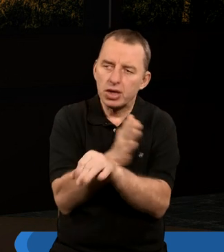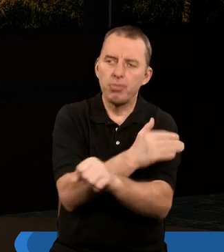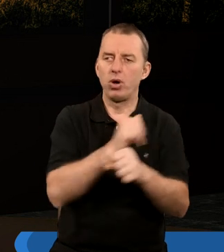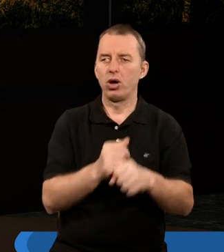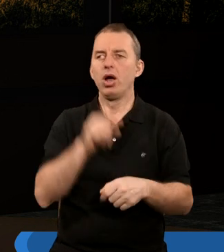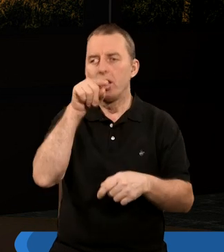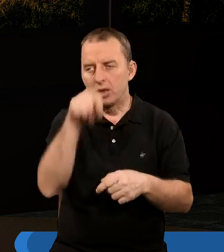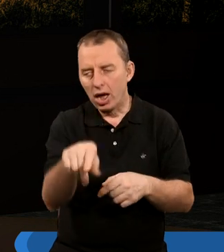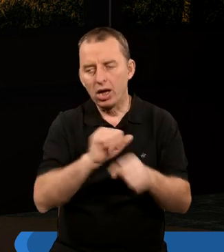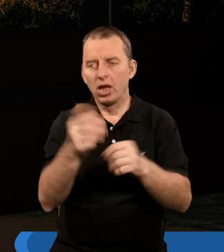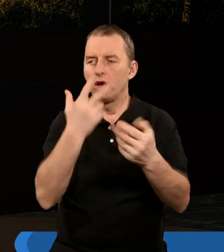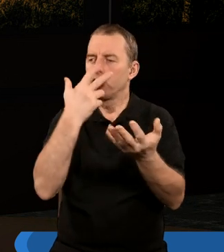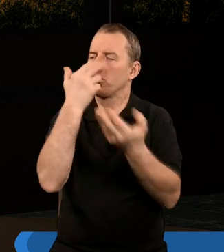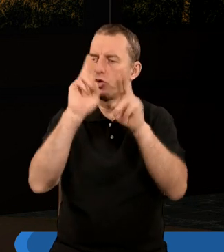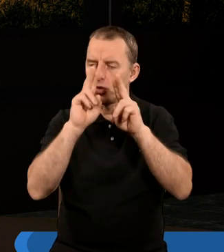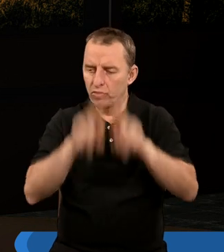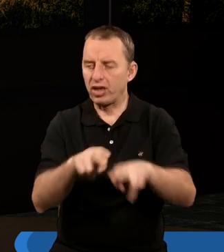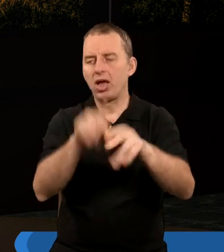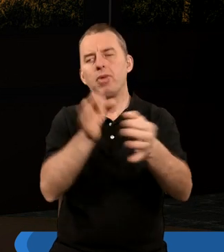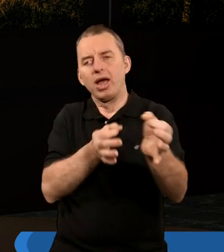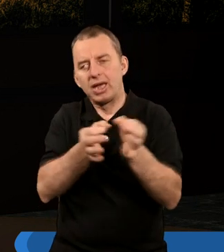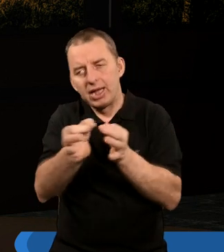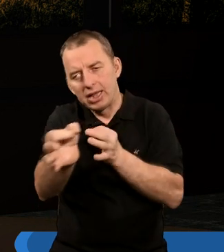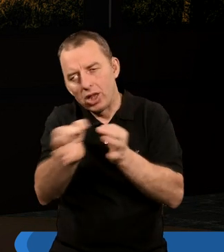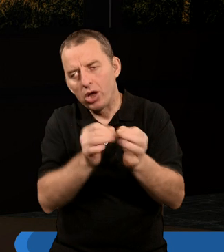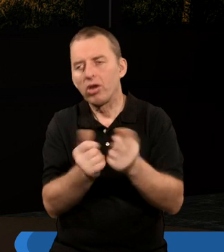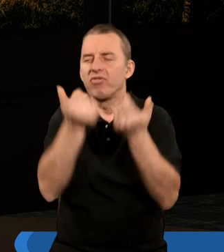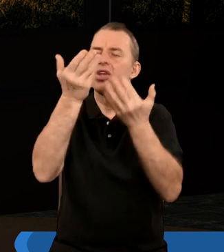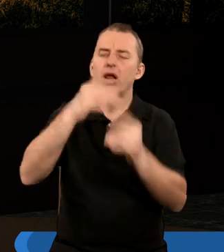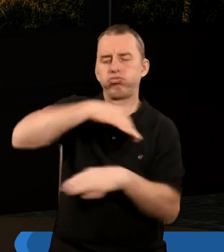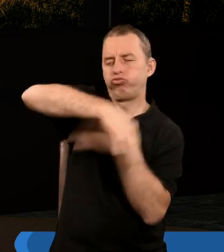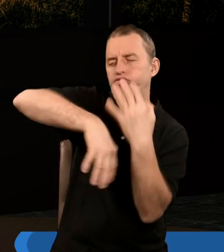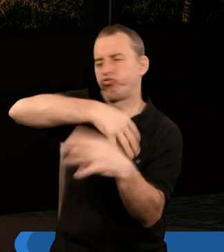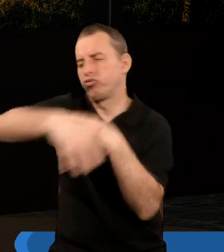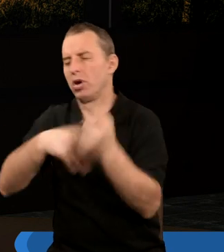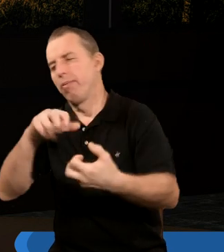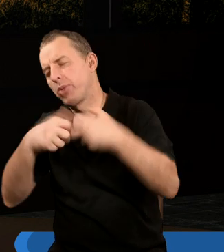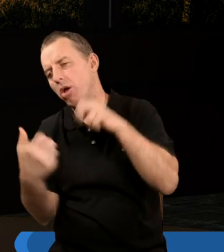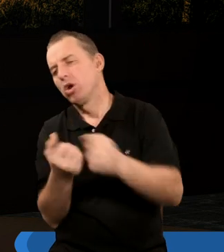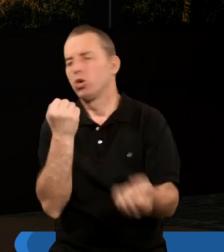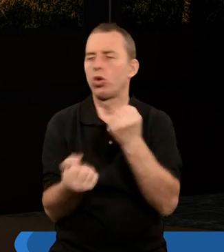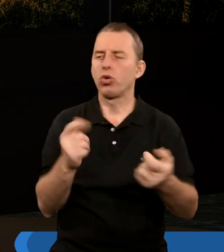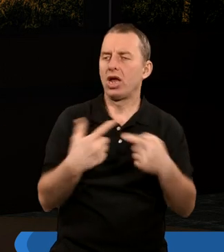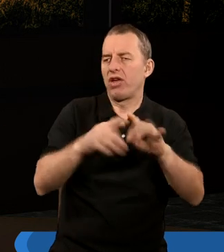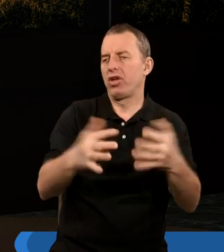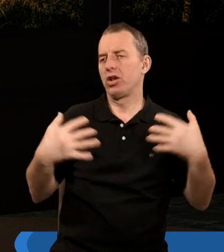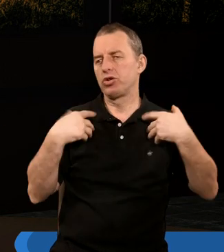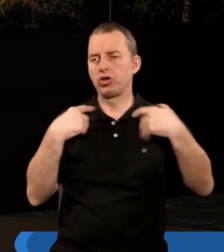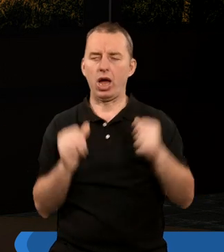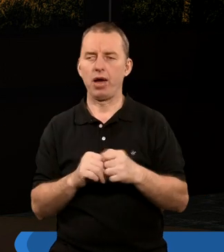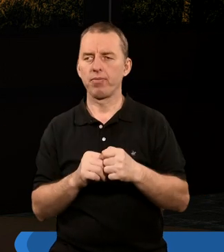tego, że jesteśmy świadkami w historii dzisiaj, tak wielu zawirowań, tak trudnych momentów,